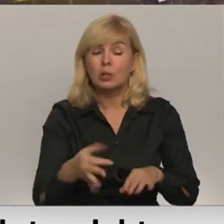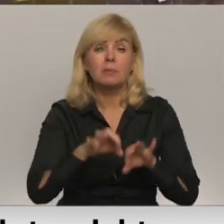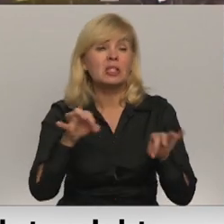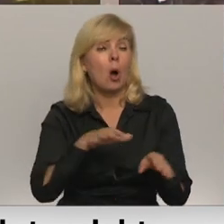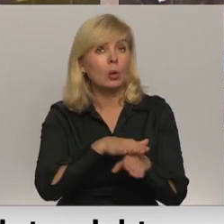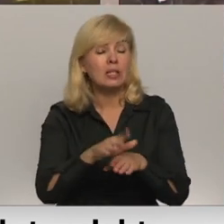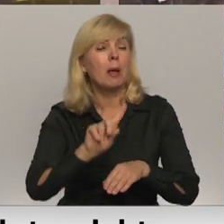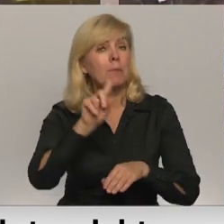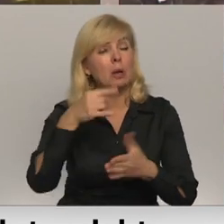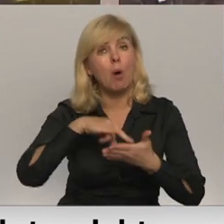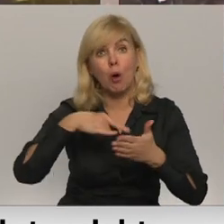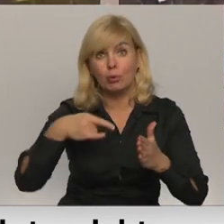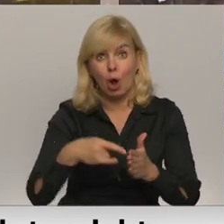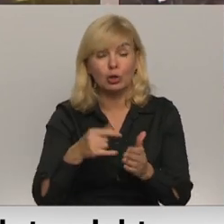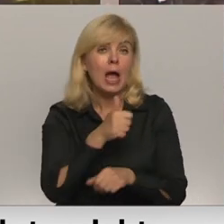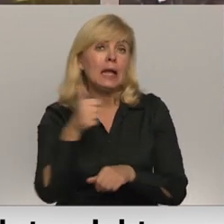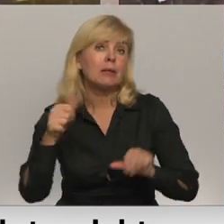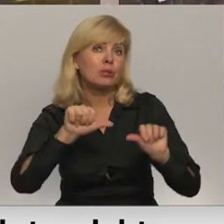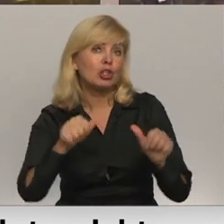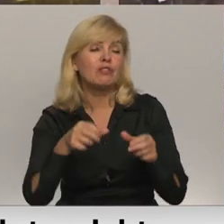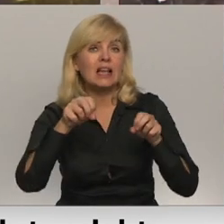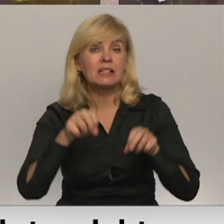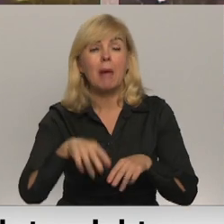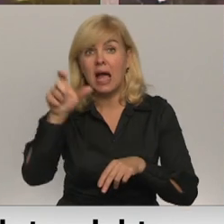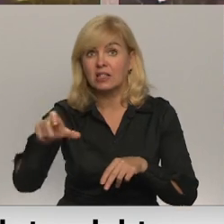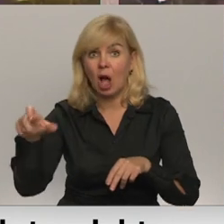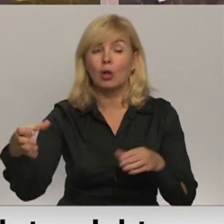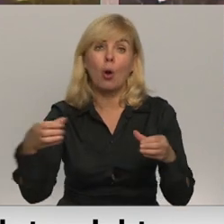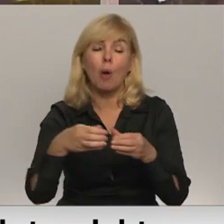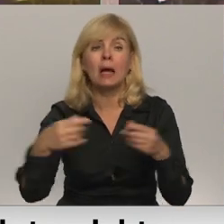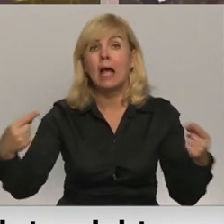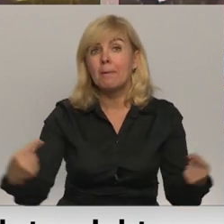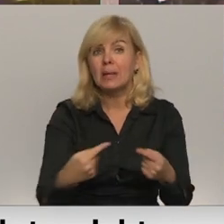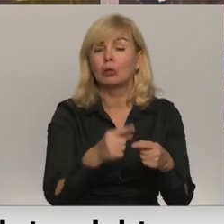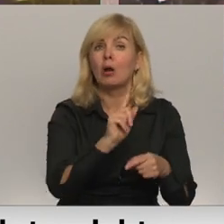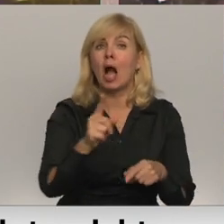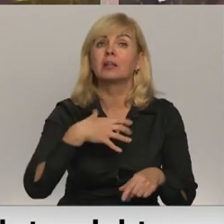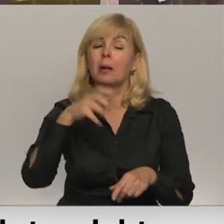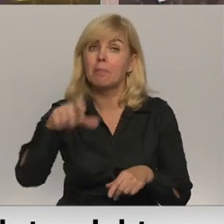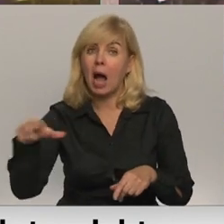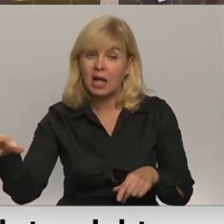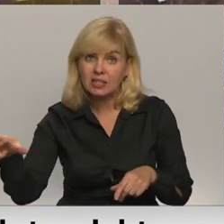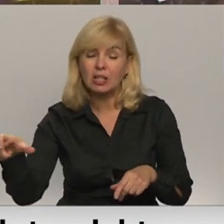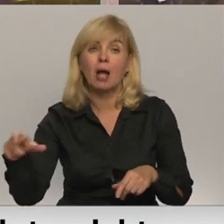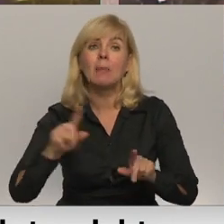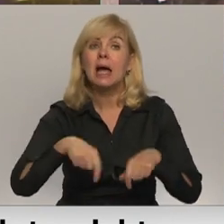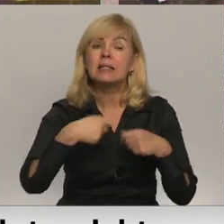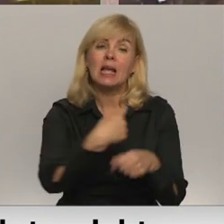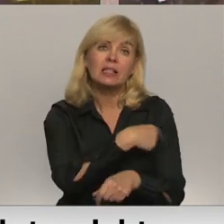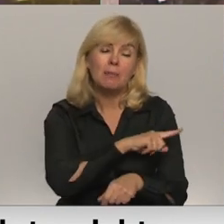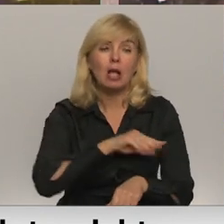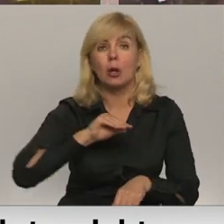īstenot pilotu projektu. Īpaši izveidota speciālistu komanda pielāgojoties katra pacienta vajadzībām sniegs medicīnisku,